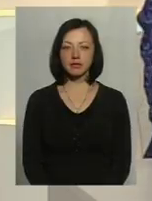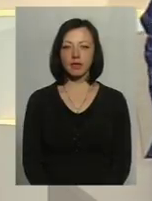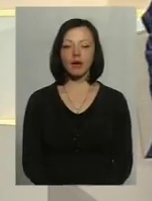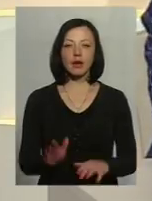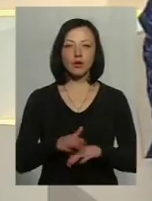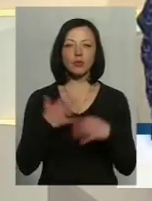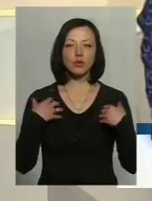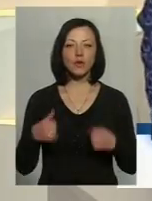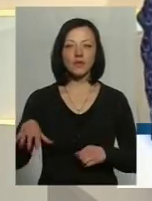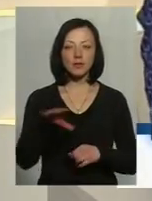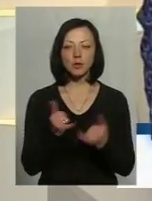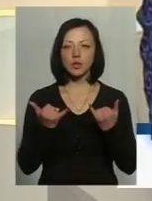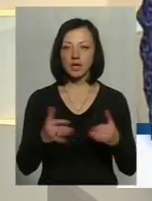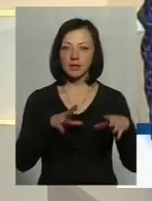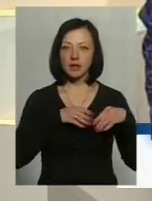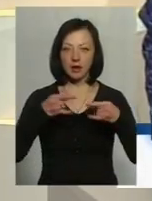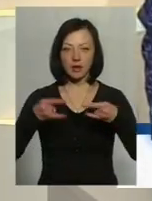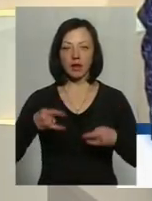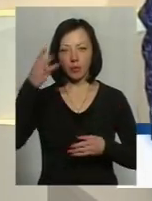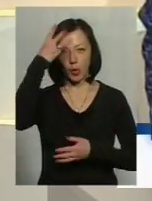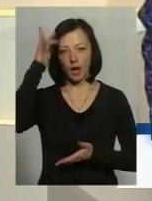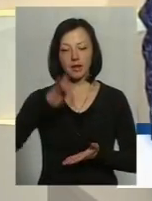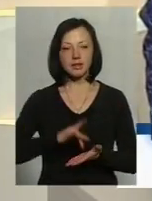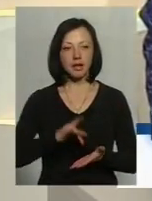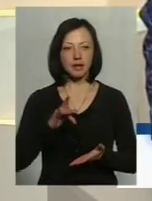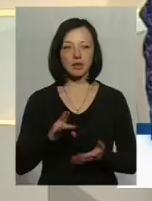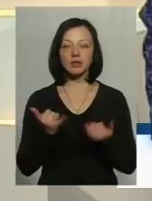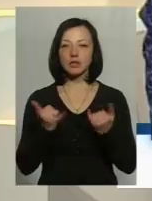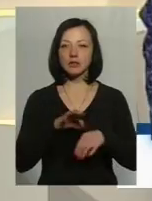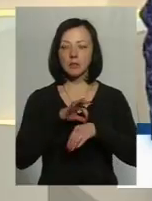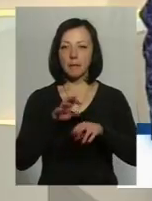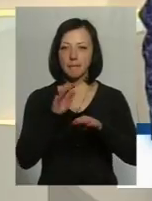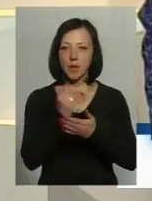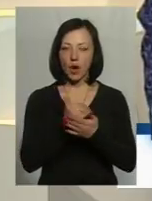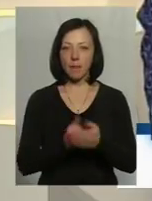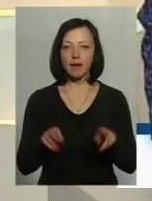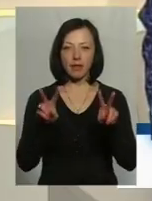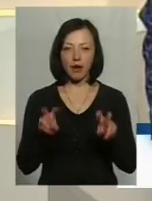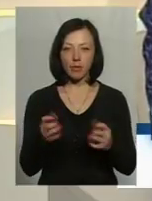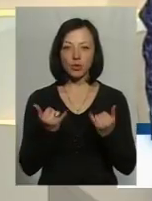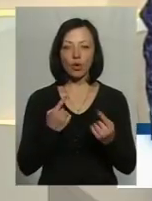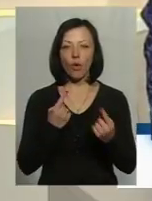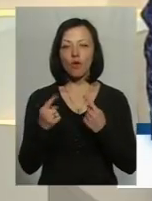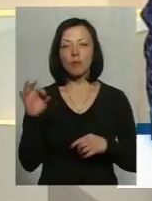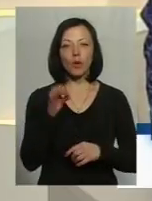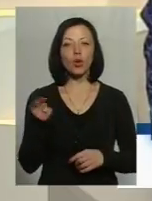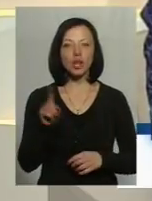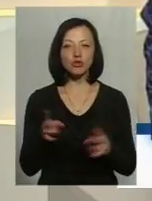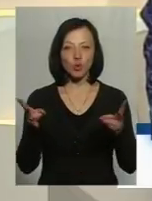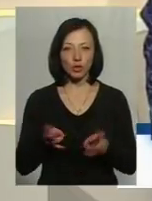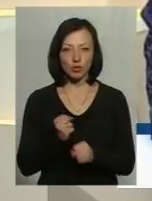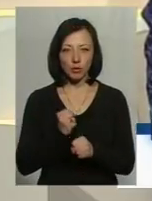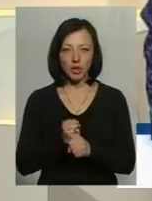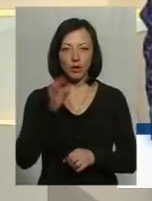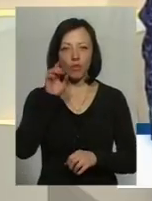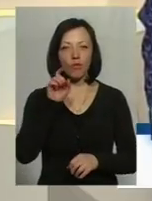Доброго здоров'я усім, хто у цій порі разом із телеканалом Поділля Центр на часі тема. І сьогодні ми говоримо про те, що необхідно зробити